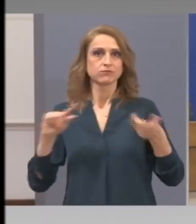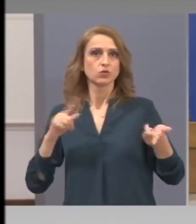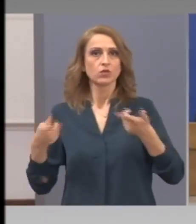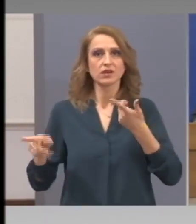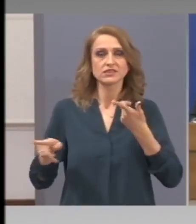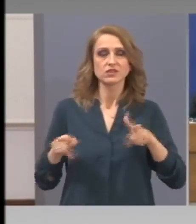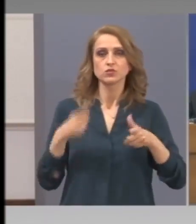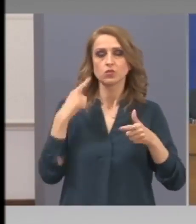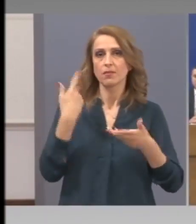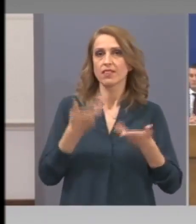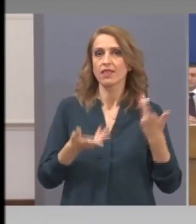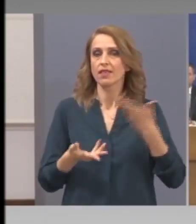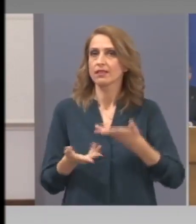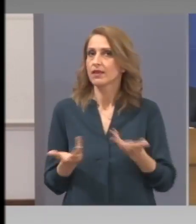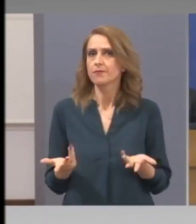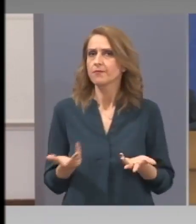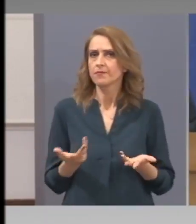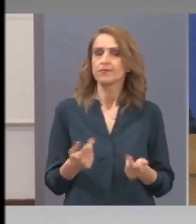Така.